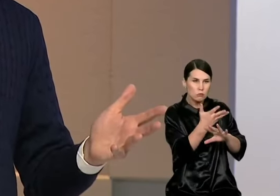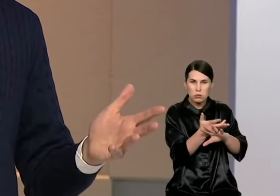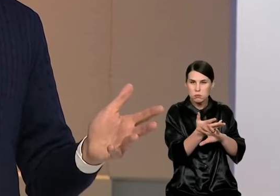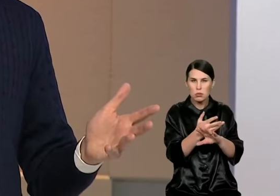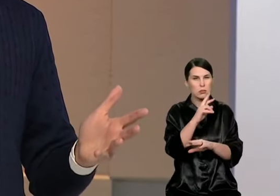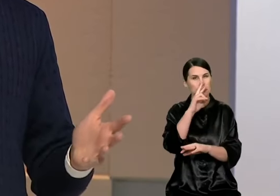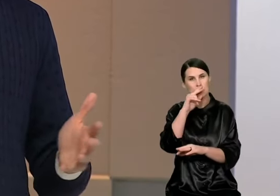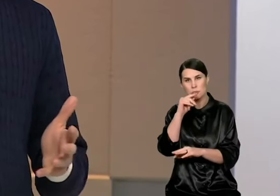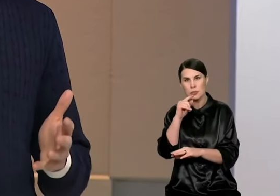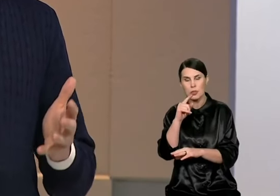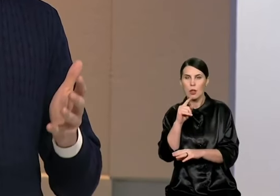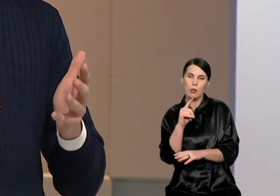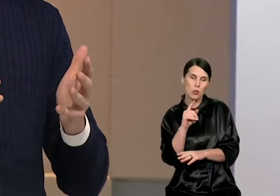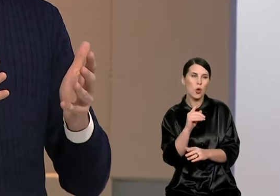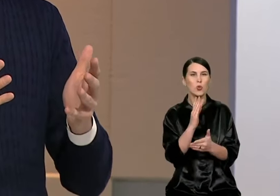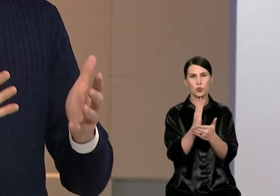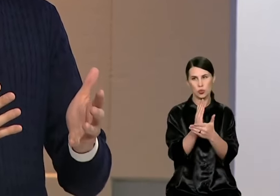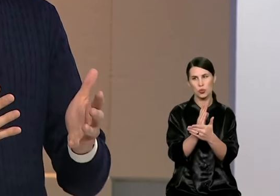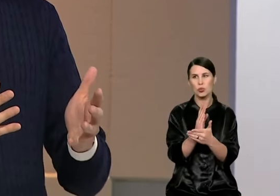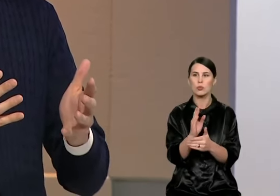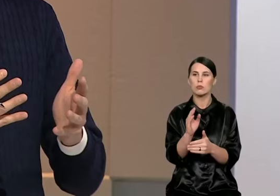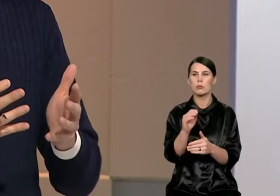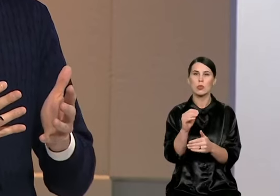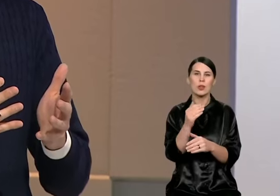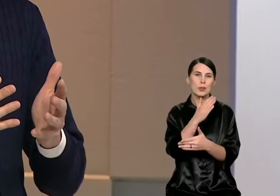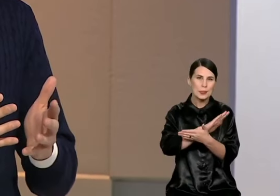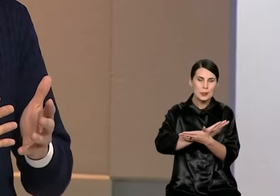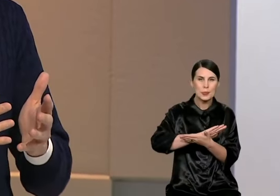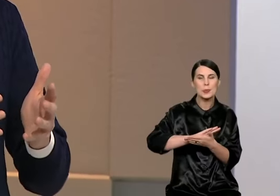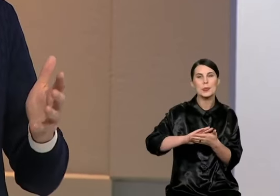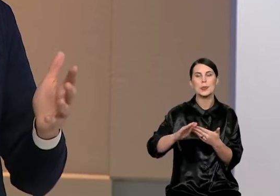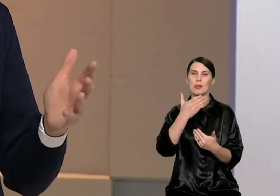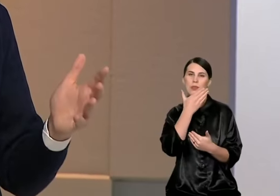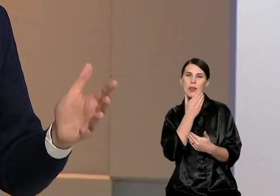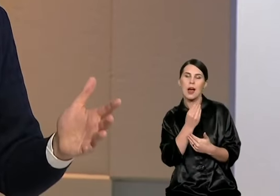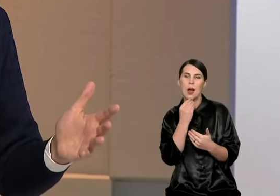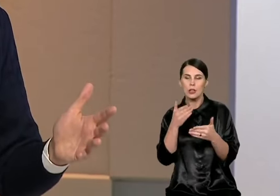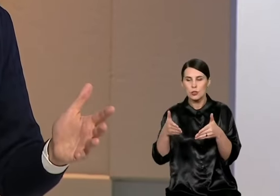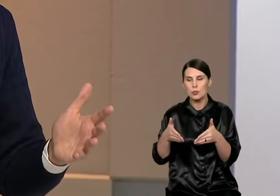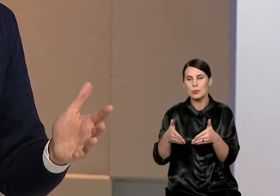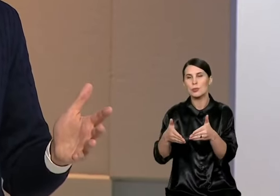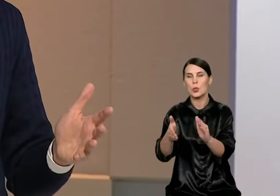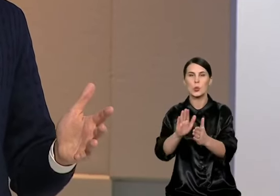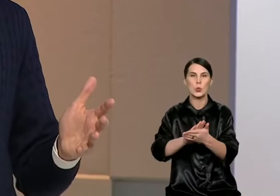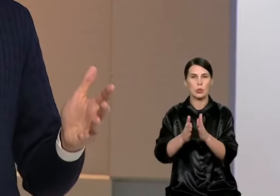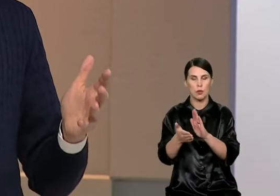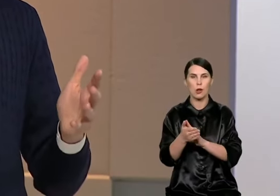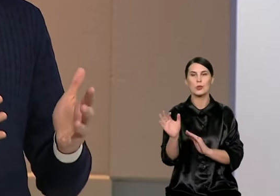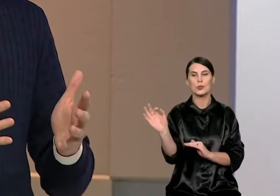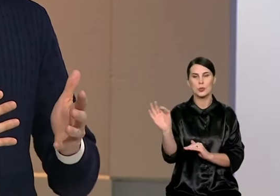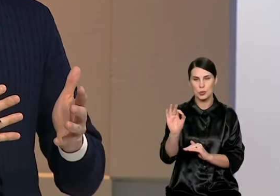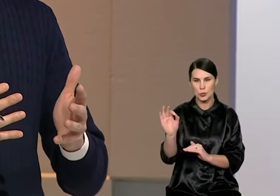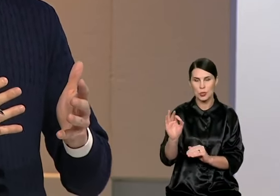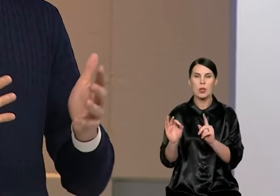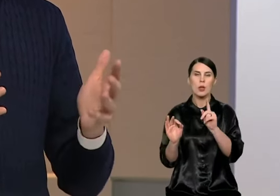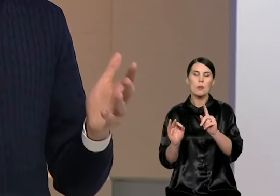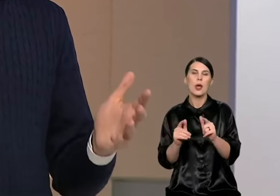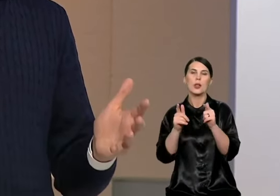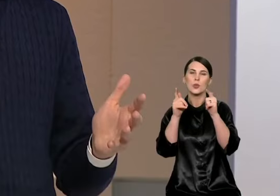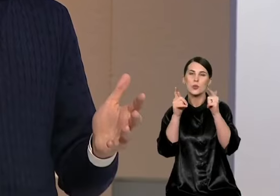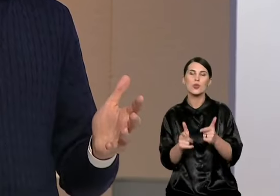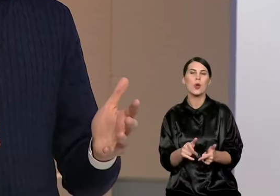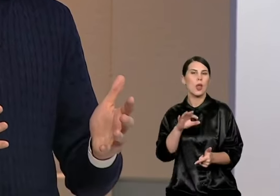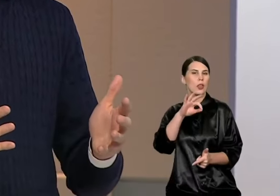gražiai buvo sutvarkyti. Tačiau pati kriptis siaurinti gatves, na, kai vaizdu, kad nepasiteisino ir mes matom